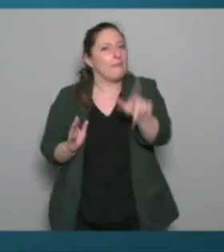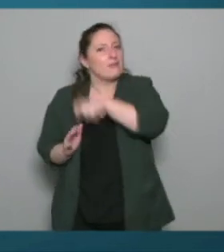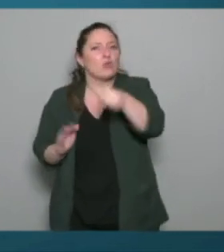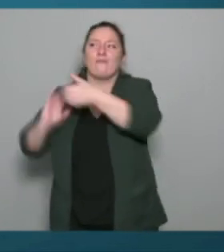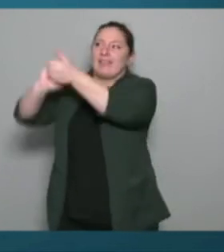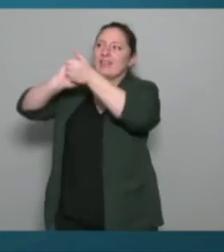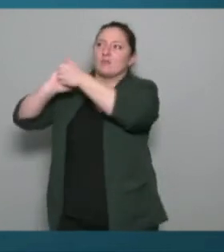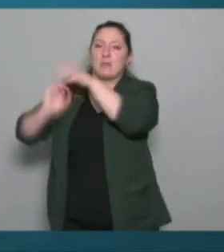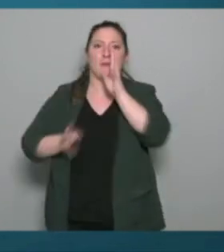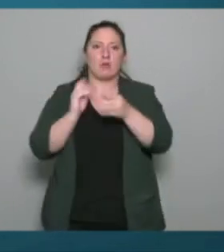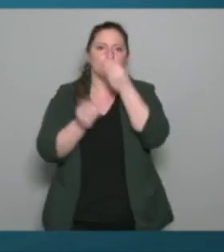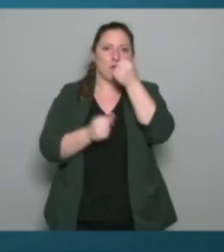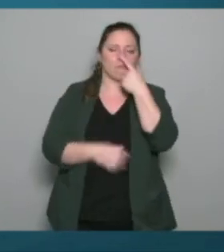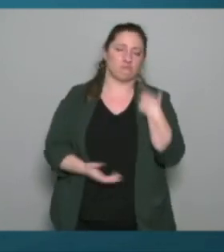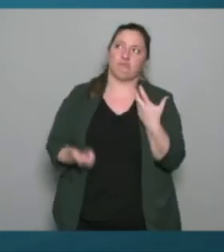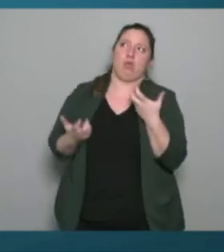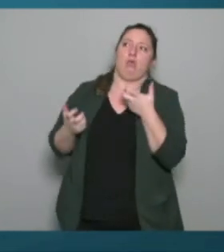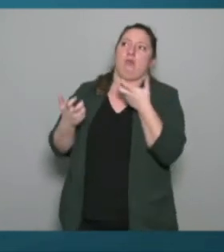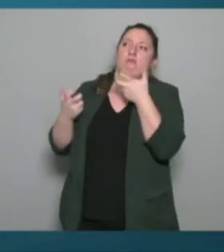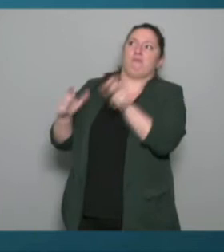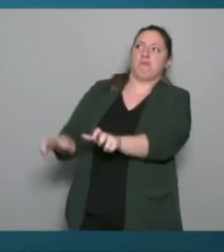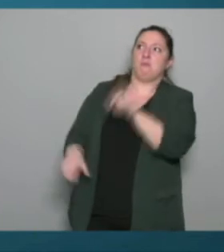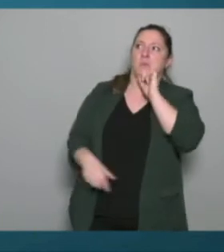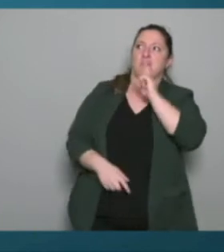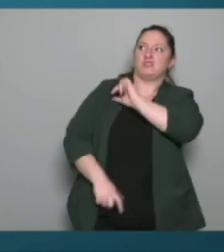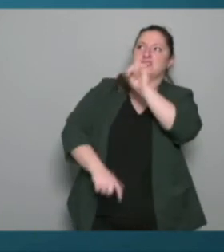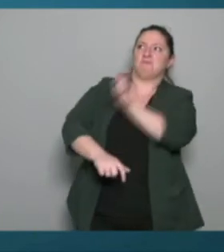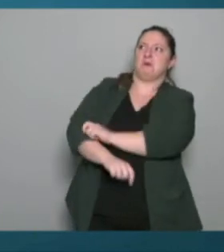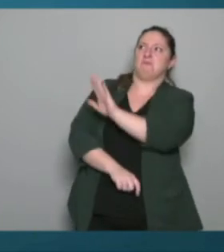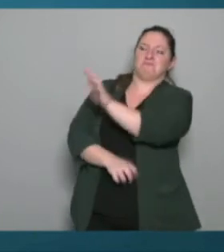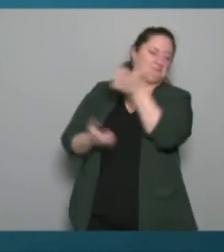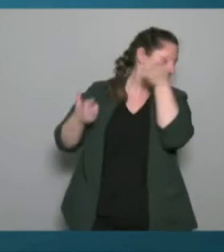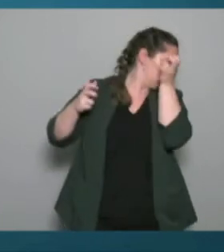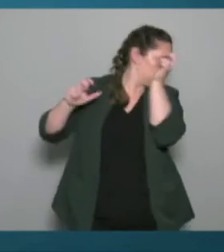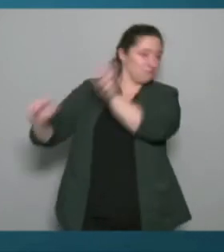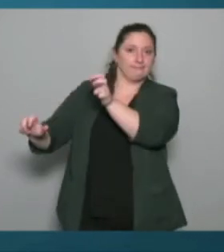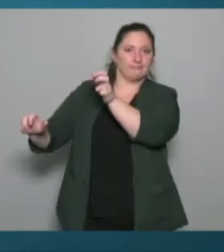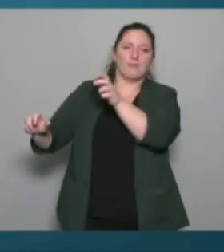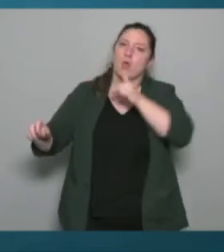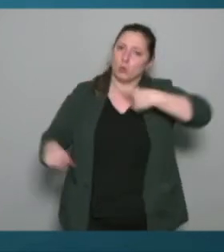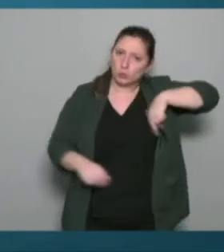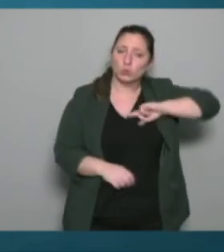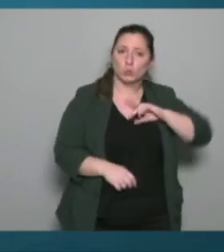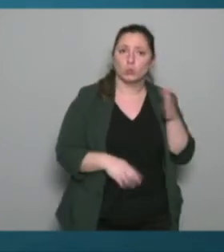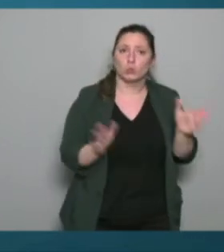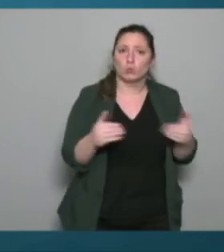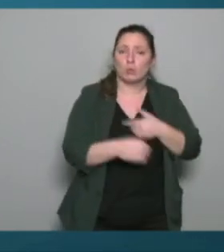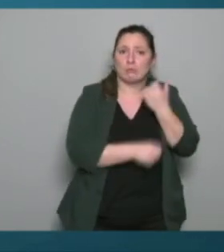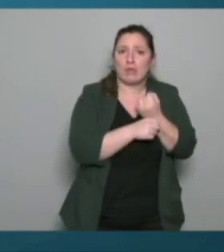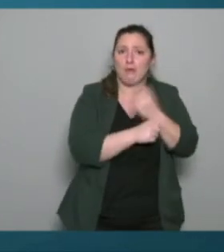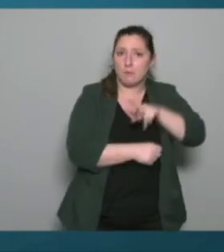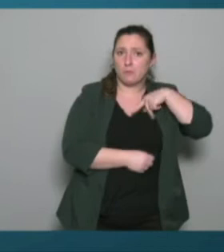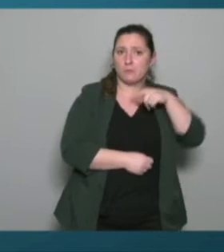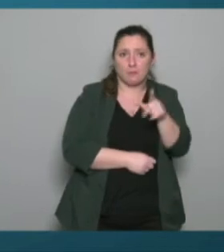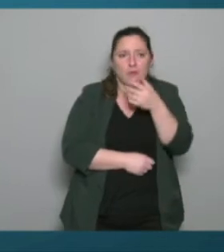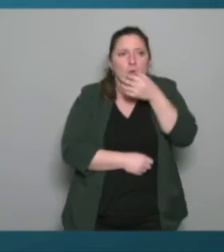je ne pas au club de sport etc parce que c'est du sport nous effectivement dans le milieu dans lequel je travaille on ne parle pas forcément de sport à l'anecdote c'est qu